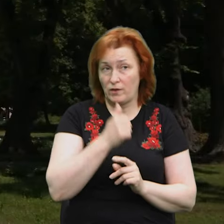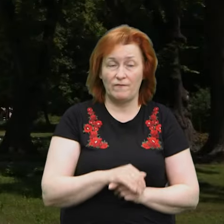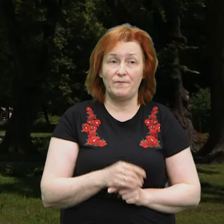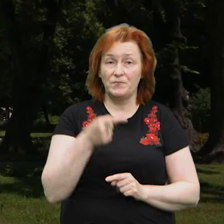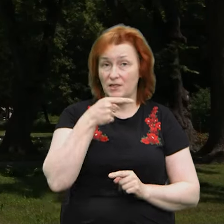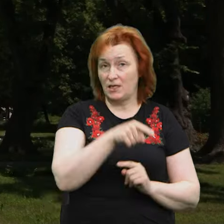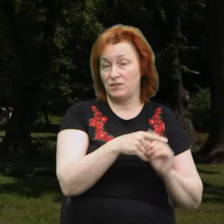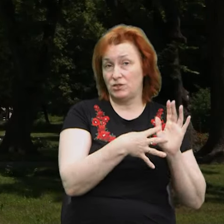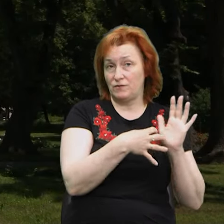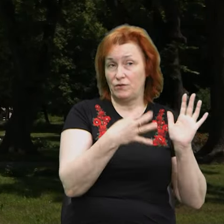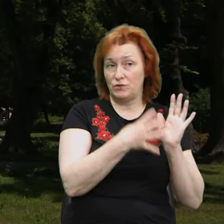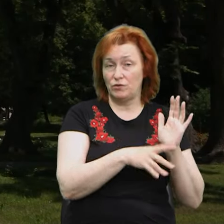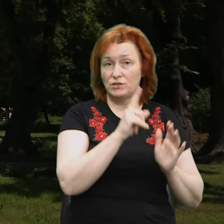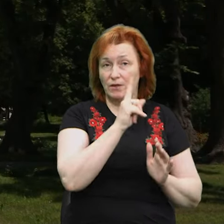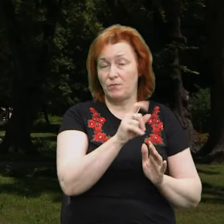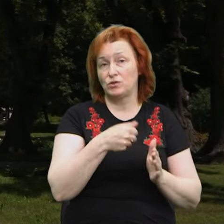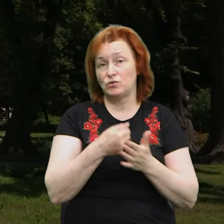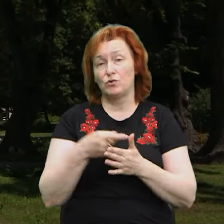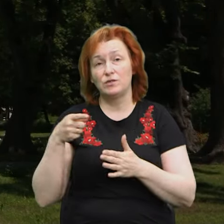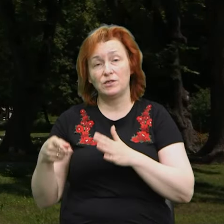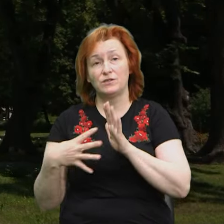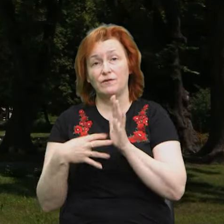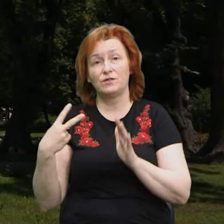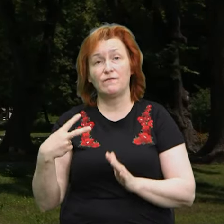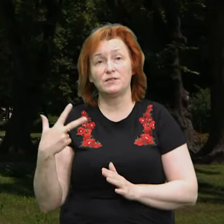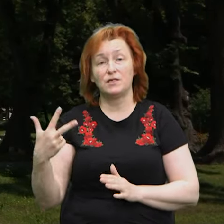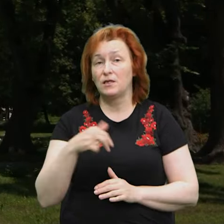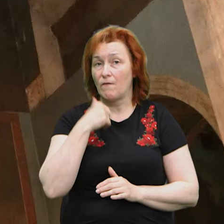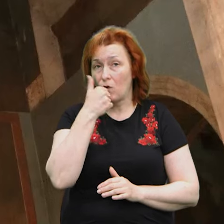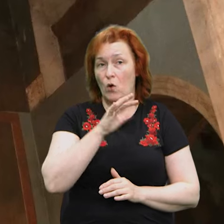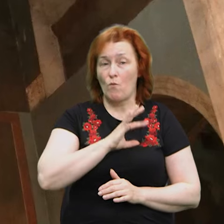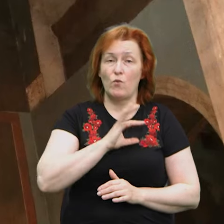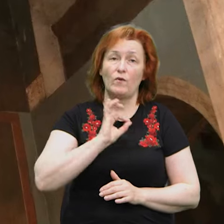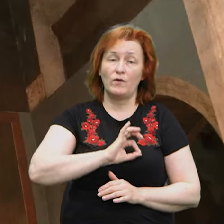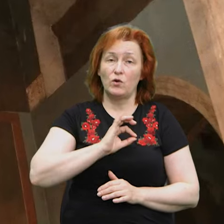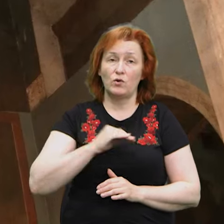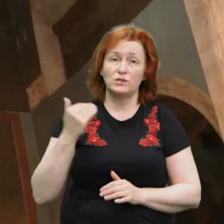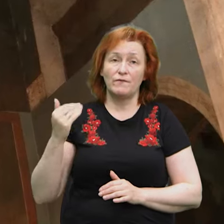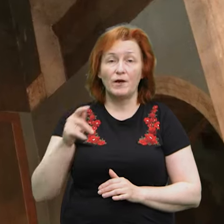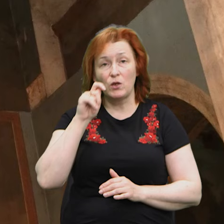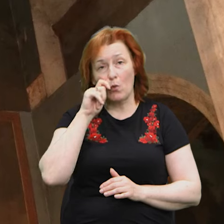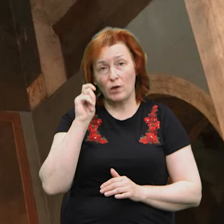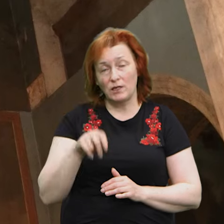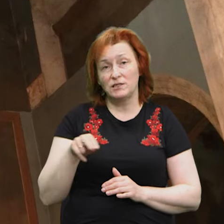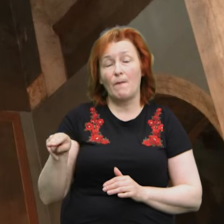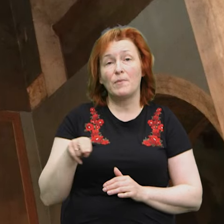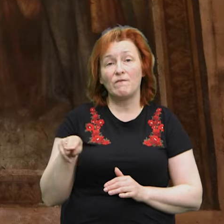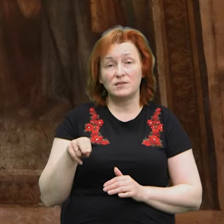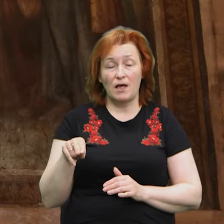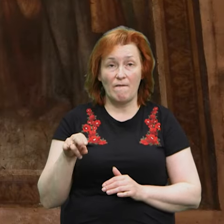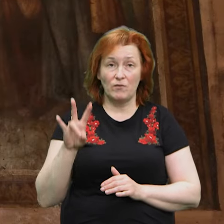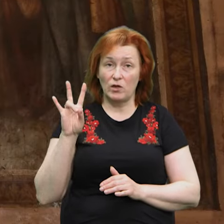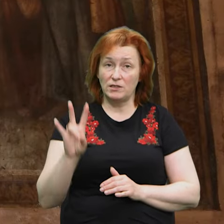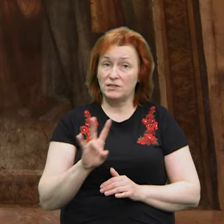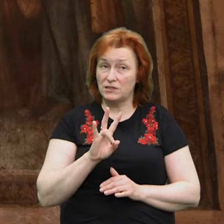до 2023 року був у користуванні Української православної церкви, яка, згідно з релігієзнавчою